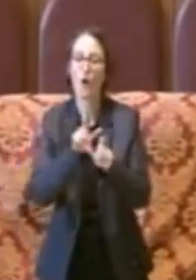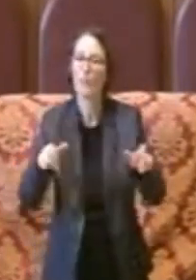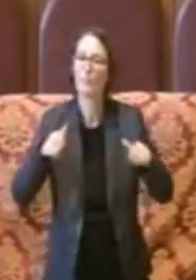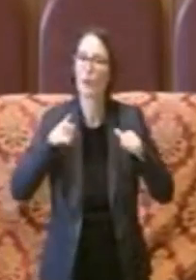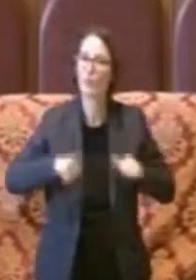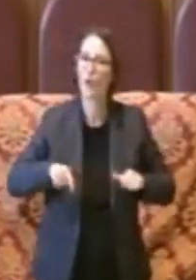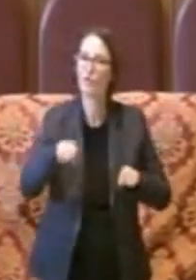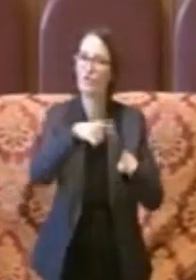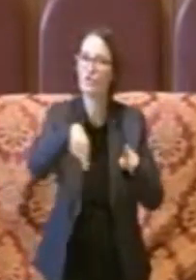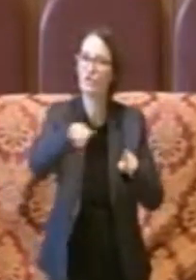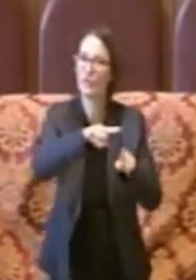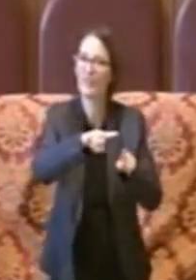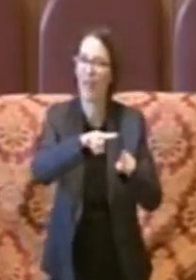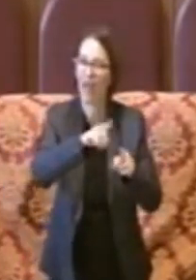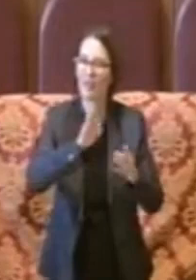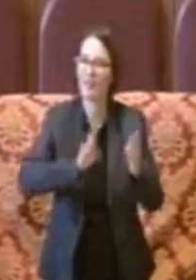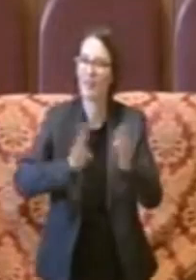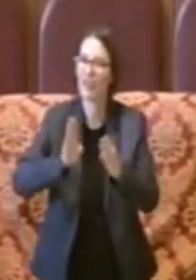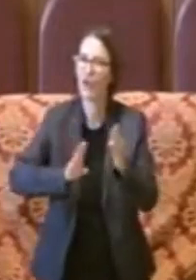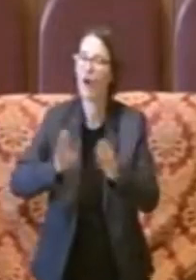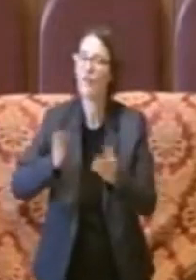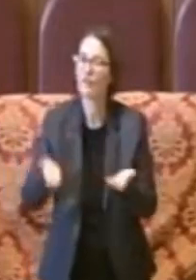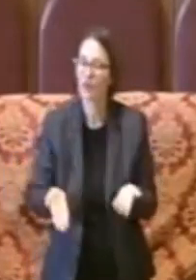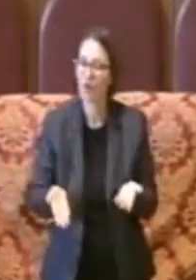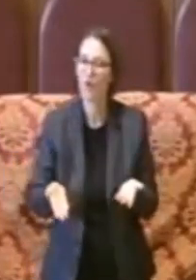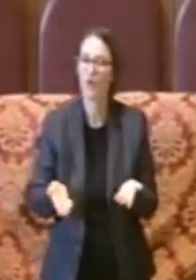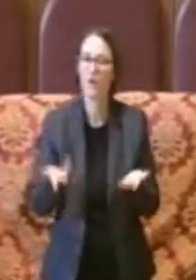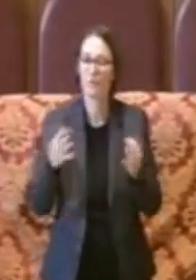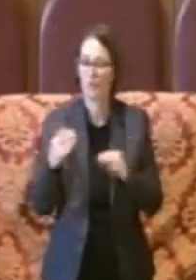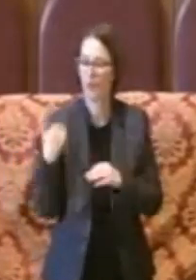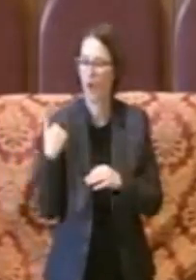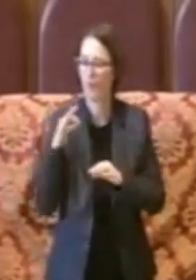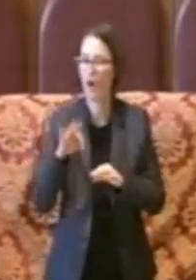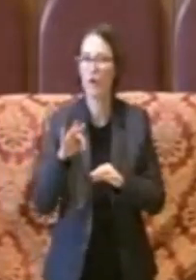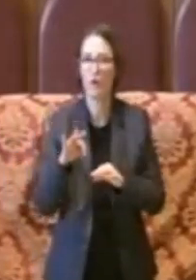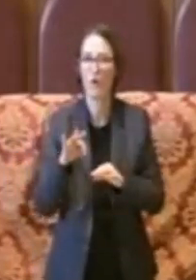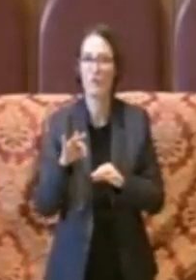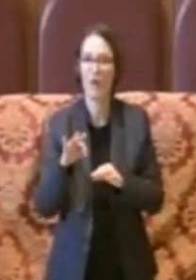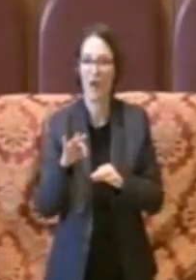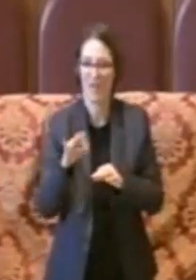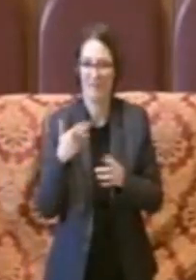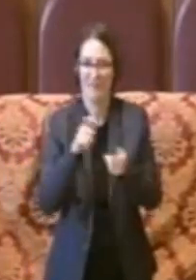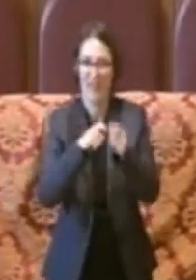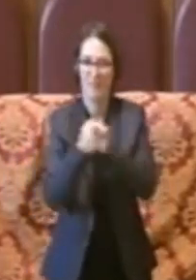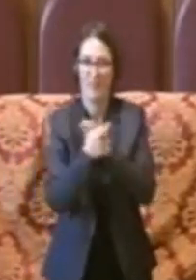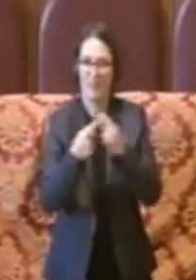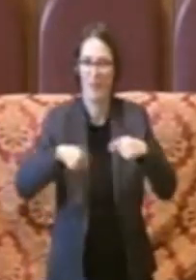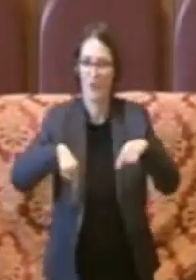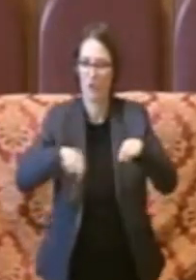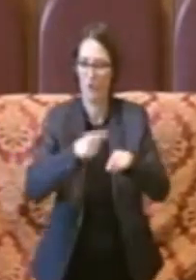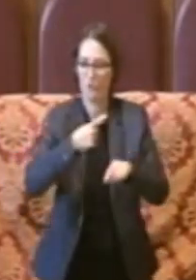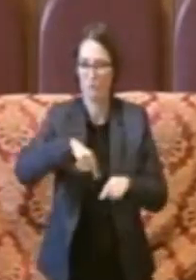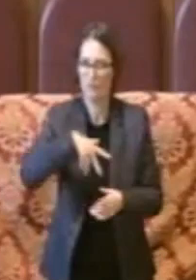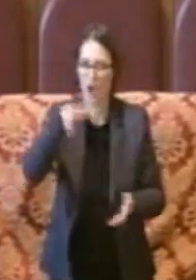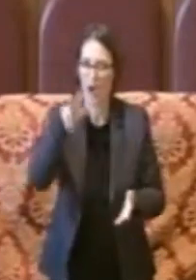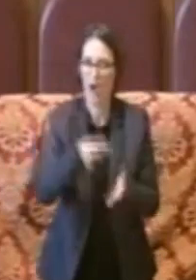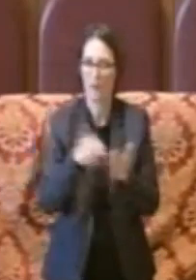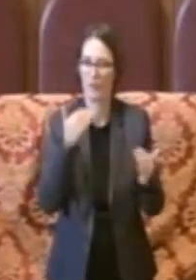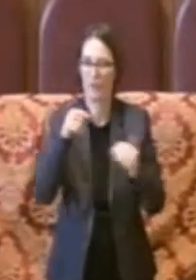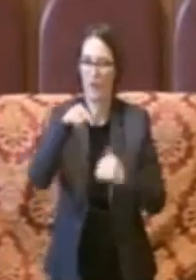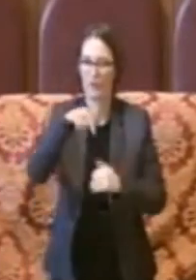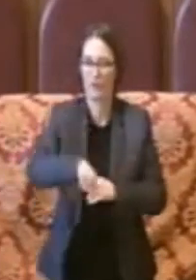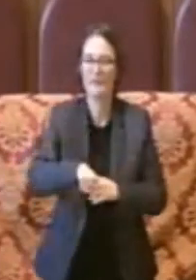proprio poco fa sono passati una serie di atti dall'emendamento di giunta che abbiamo approvato in aula e